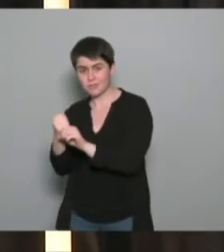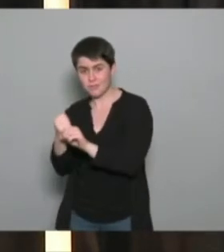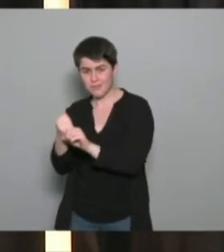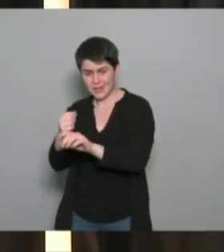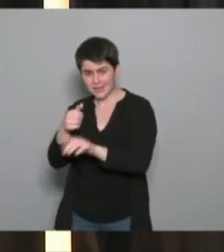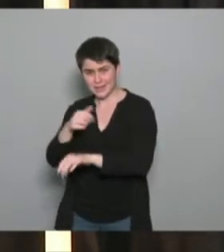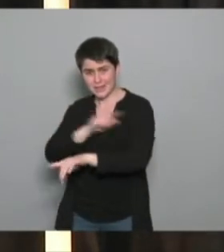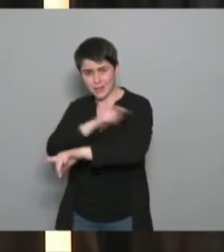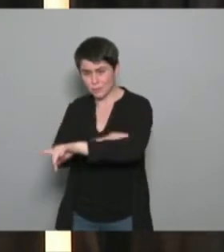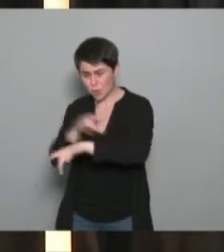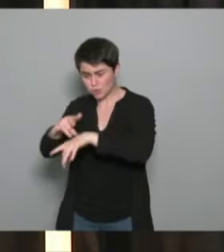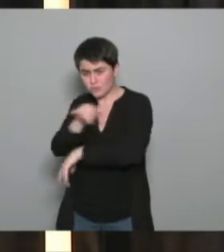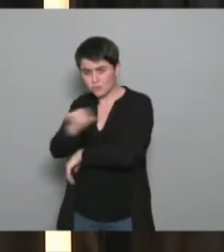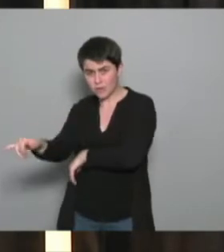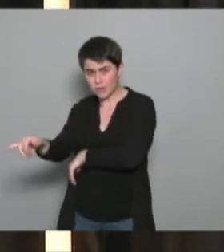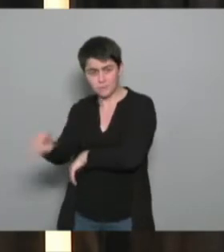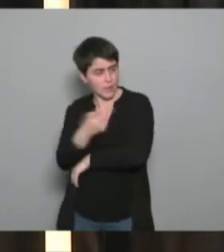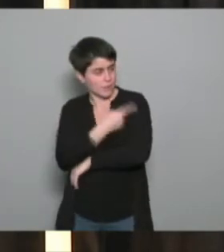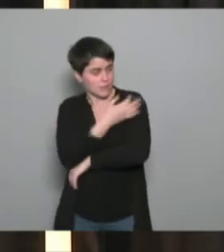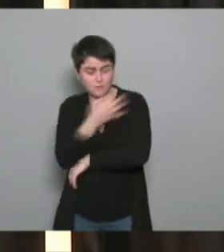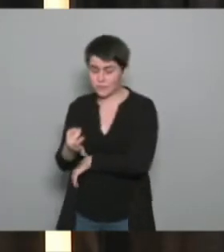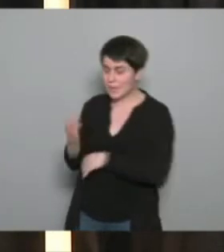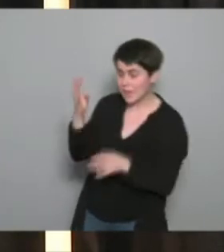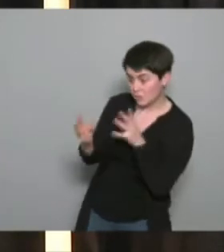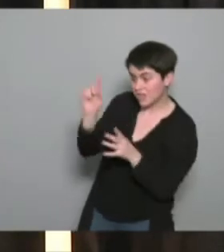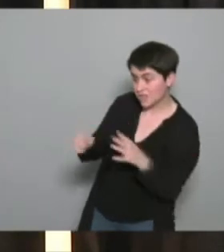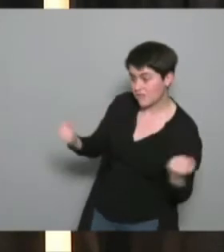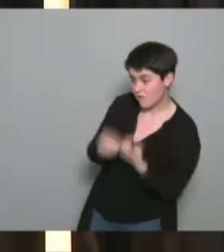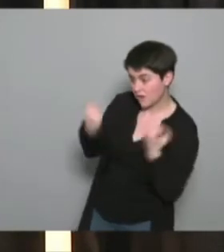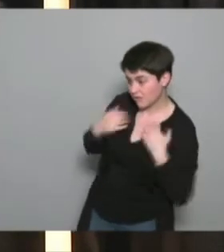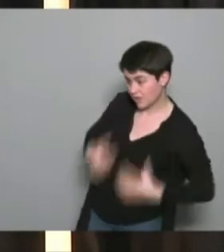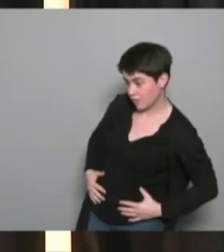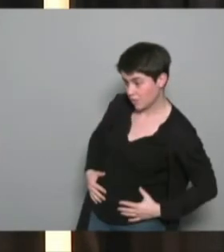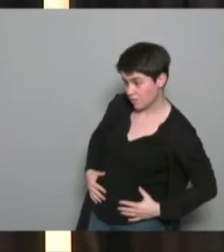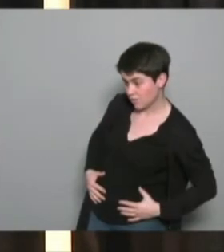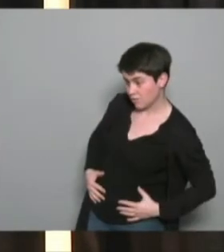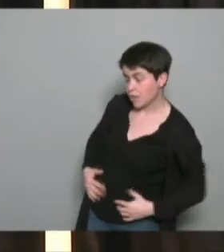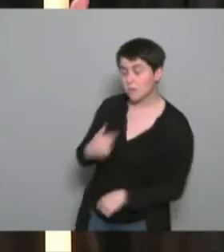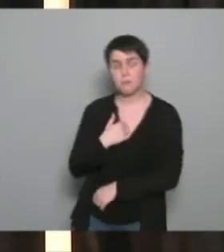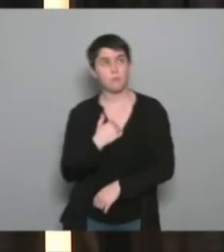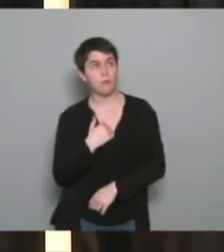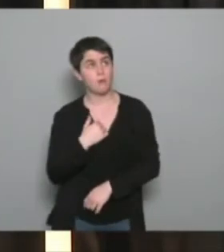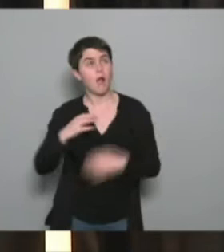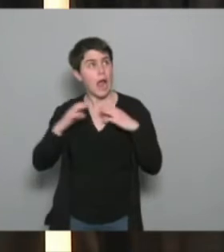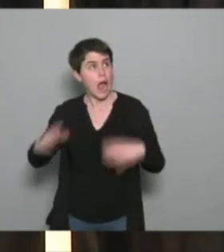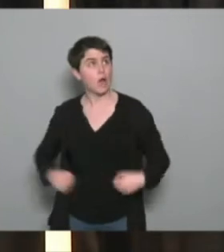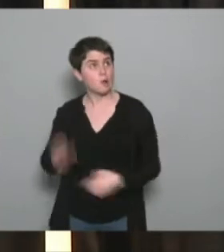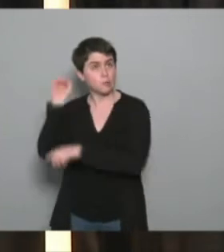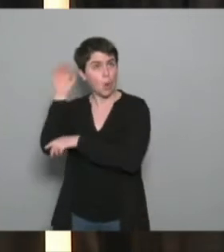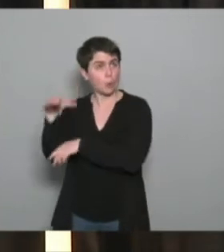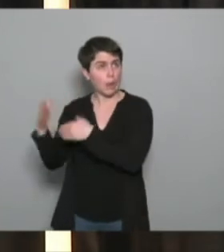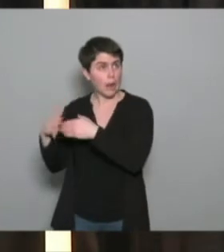'aller faire un petit peu d'activité physique est-ce que je vais aller excusez-moi je prends votre exemple parce que vous parlez du handball j'ai un club de handball à 100 mètres de chez moi